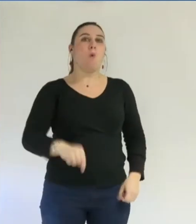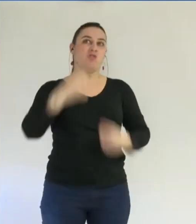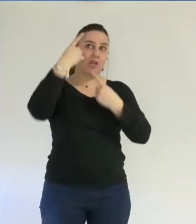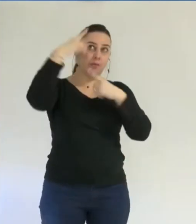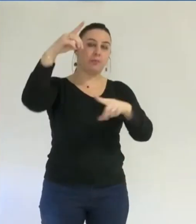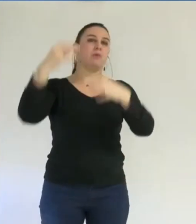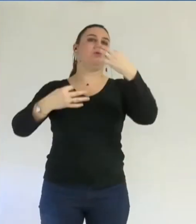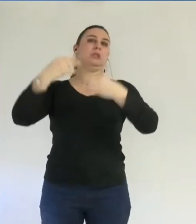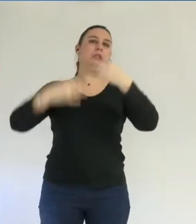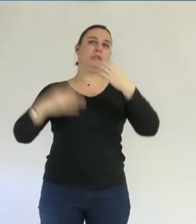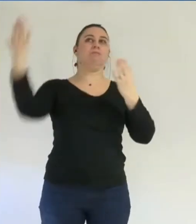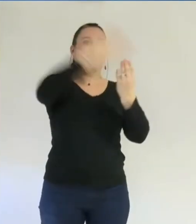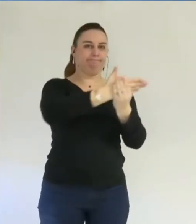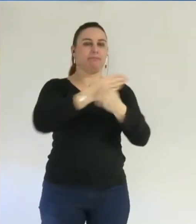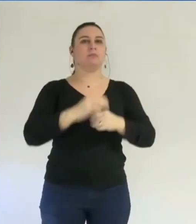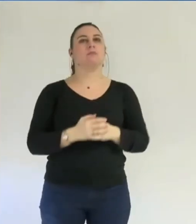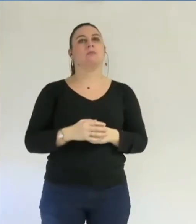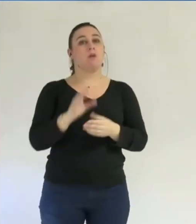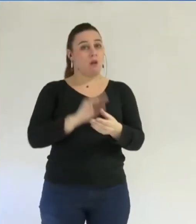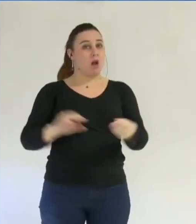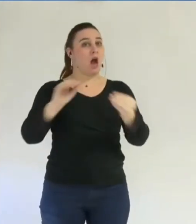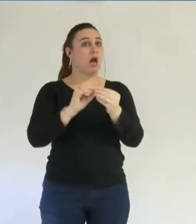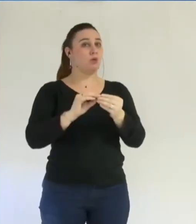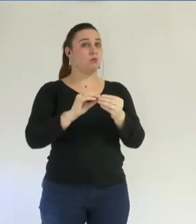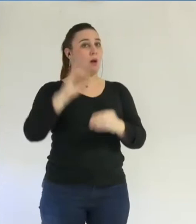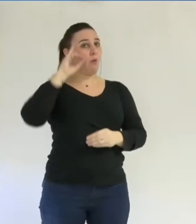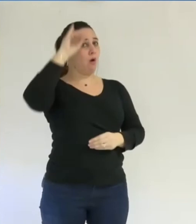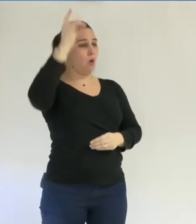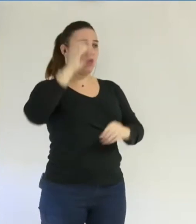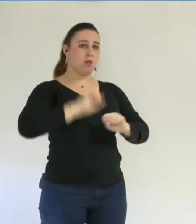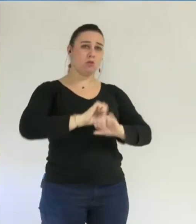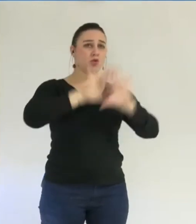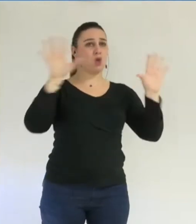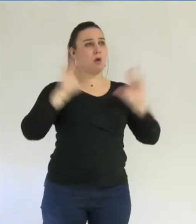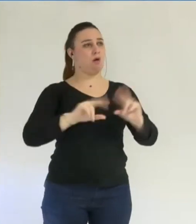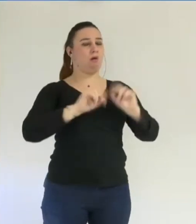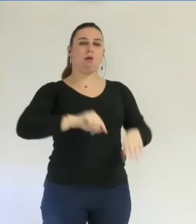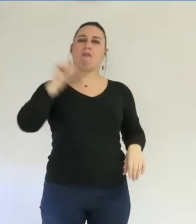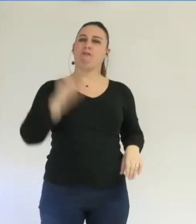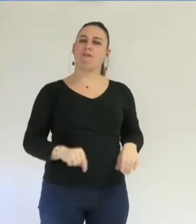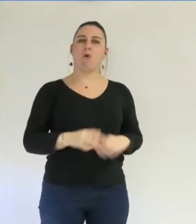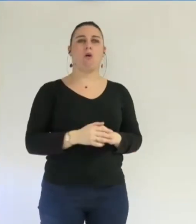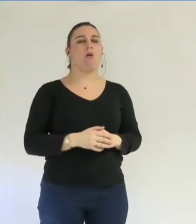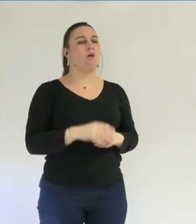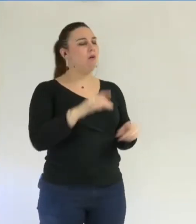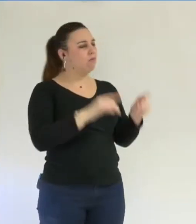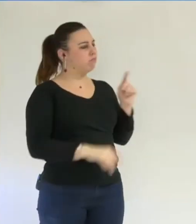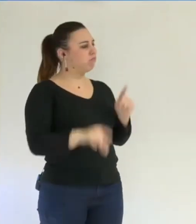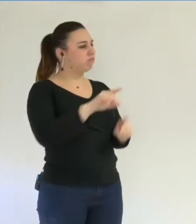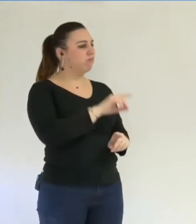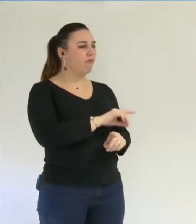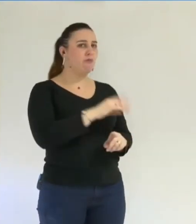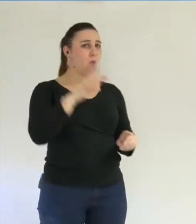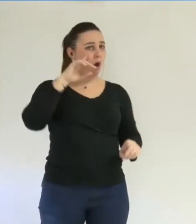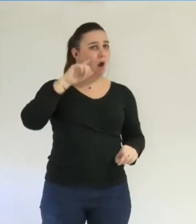J'ajoute que la transparence est absolument nécessaire également. Il ne semble pas que vous ayez engagé d